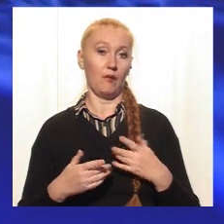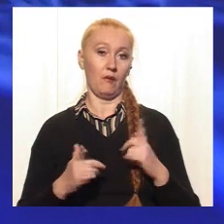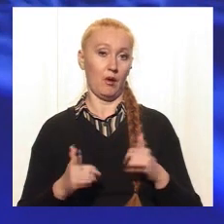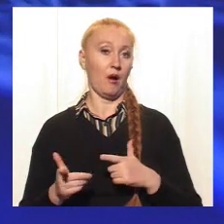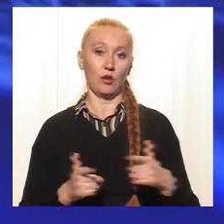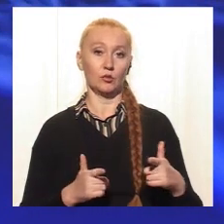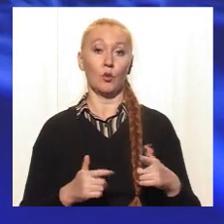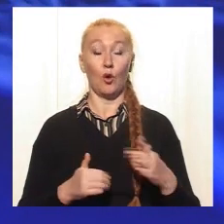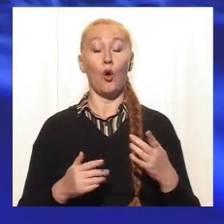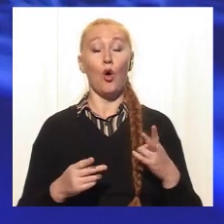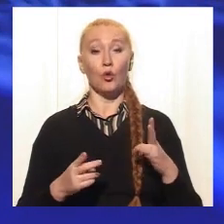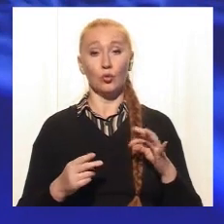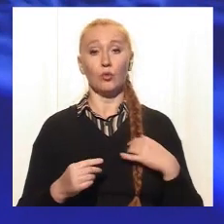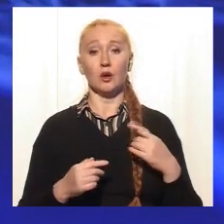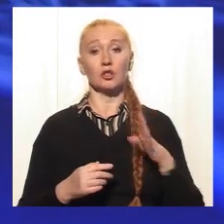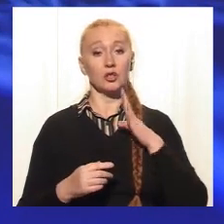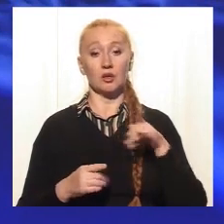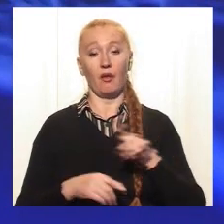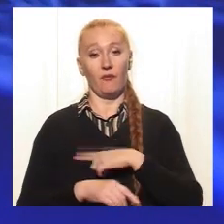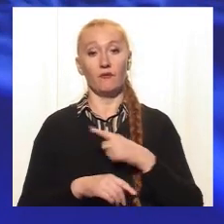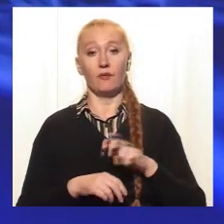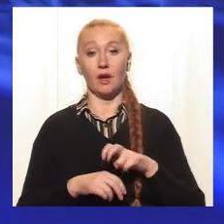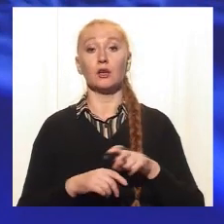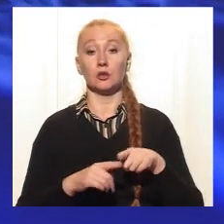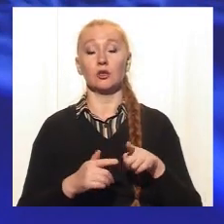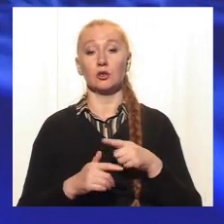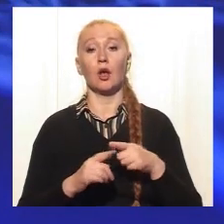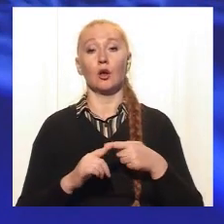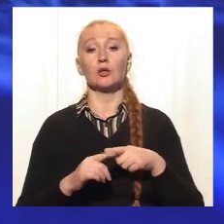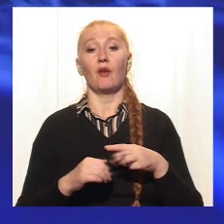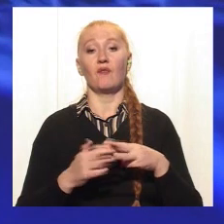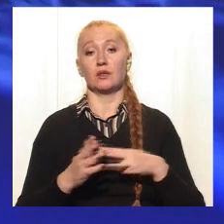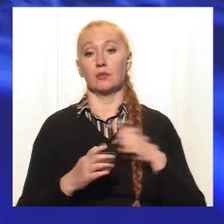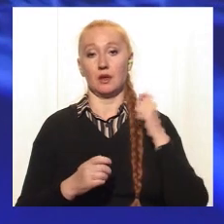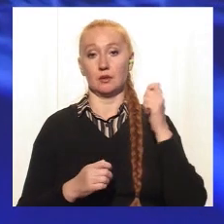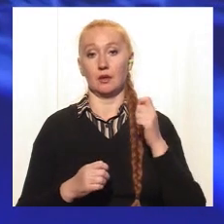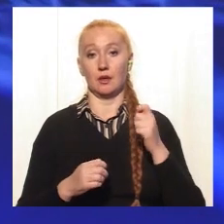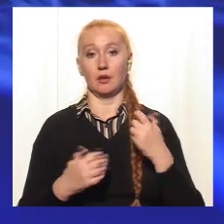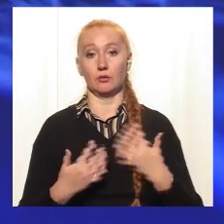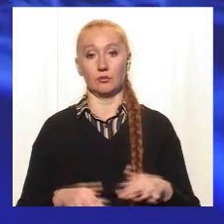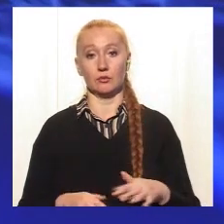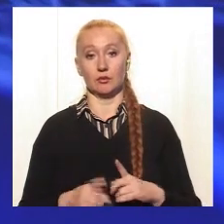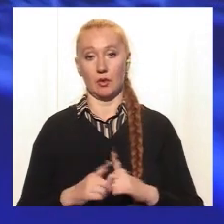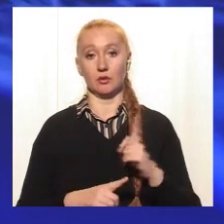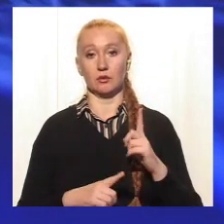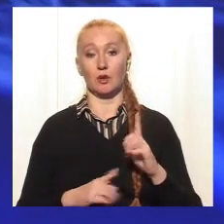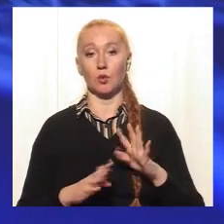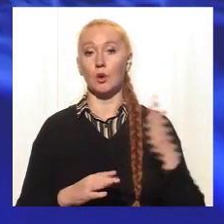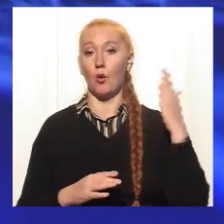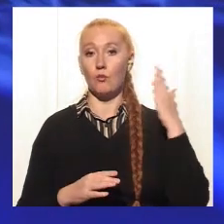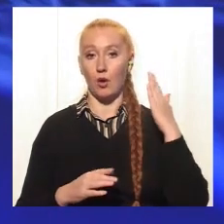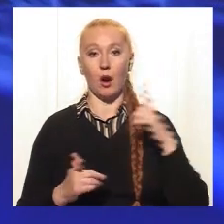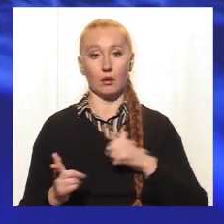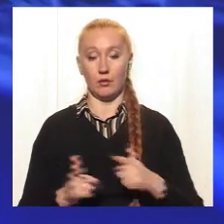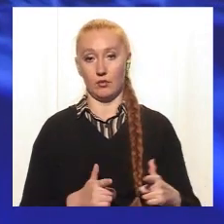-таки 18 лет, я считаю, это уже возраст, когда ты где-то и морально созрел